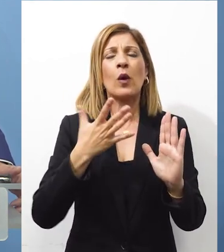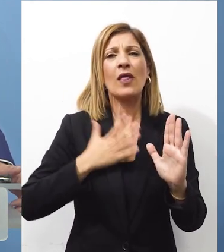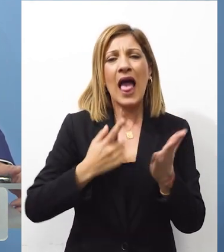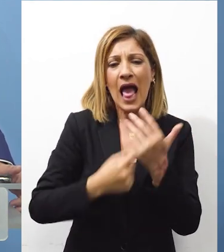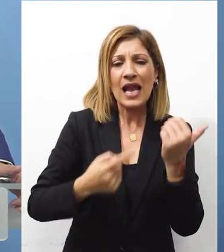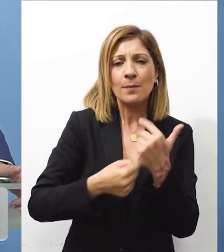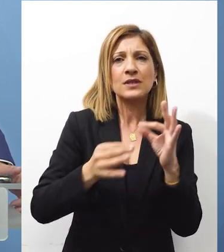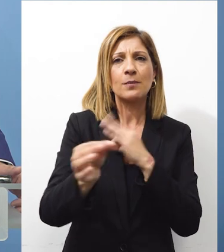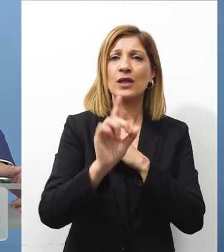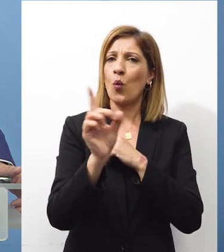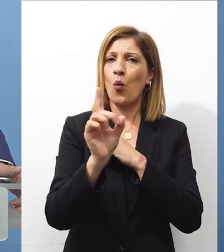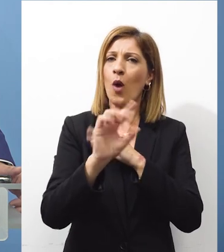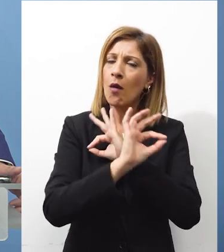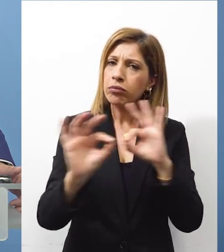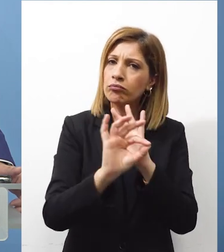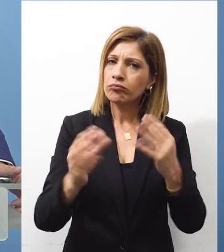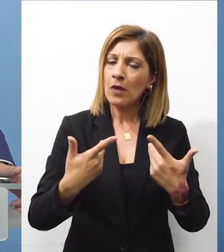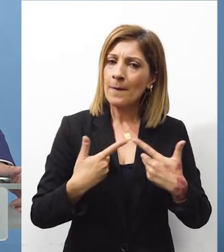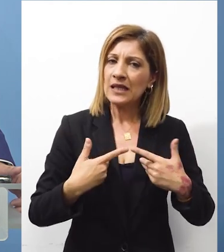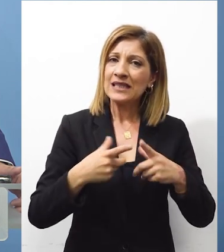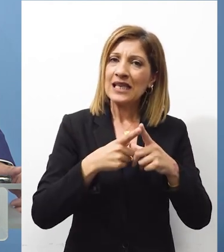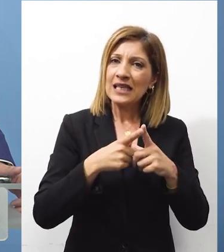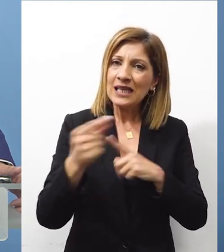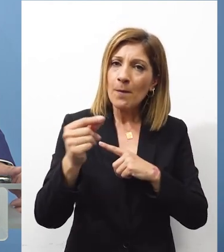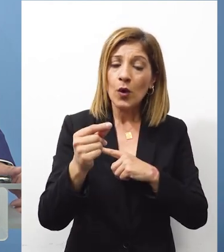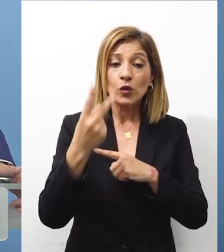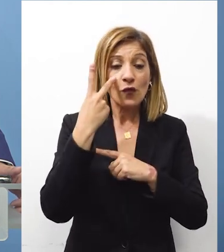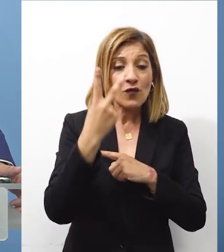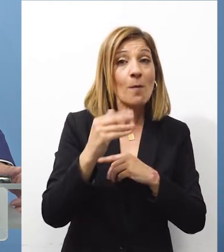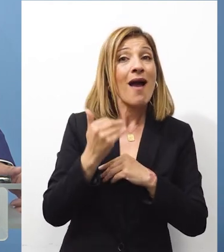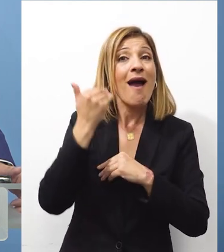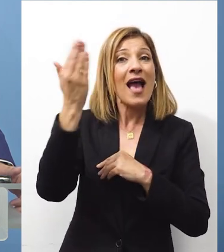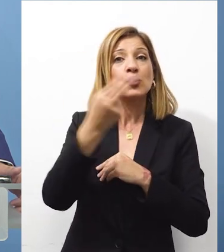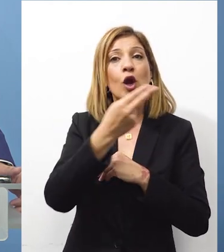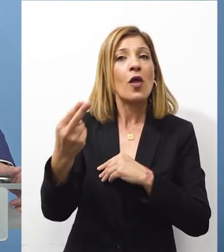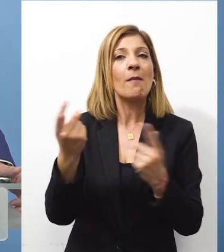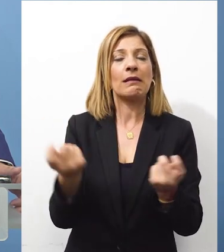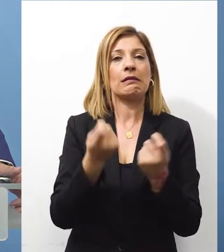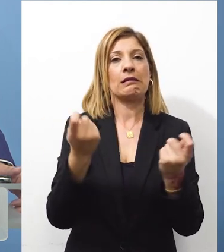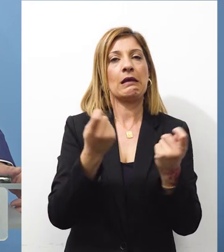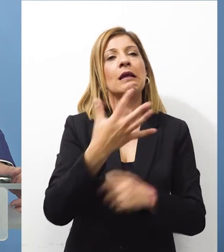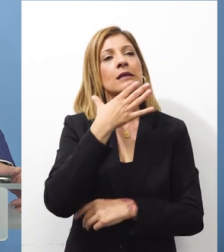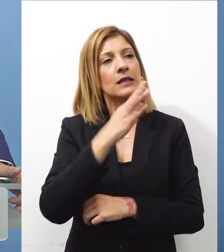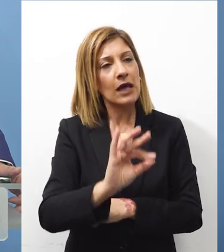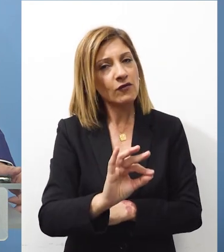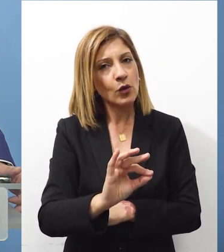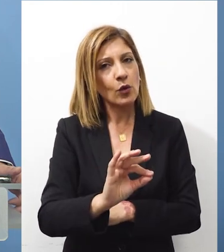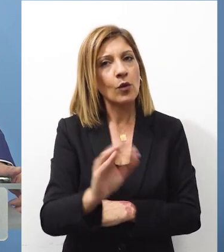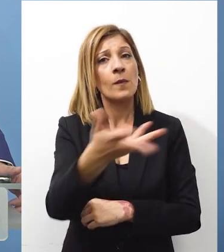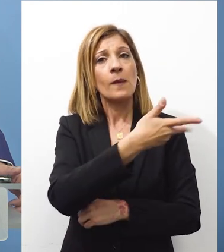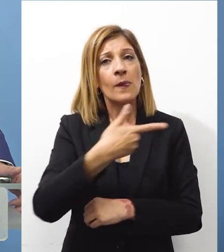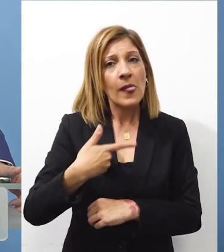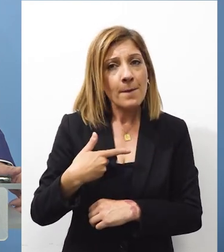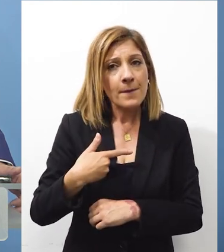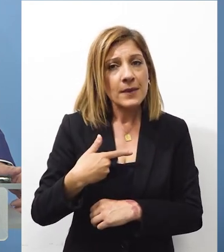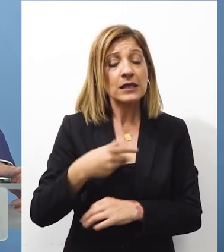έλλειψης μέτρων από πλευράς της Κυπριακής Δημοκρατίας Αυτή τη στιγμή αυτό που αντιμετωπίζουμε Είναι την εξωτερική πτυχή του μεταναστευτικού Και είναι γι' αυτό τον λόγο που οι δικές μας